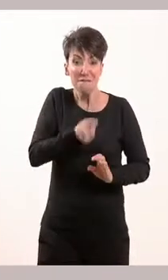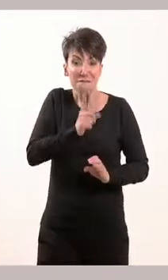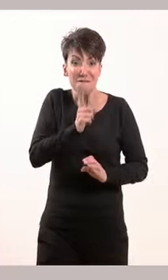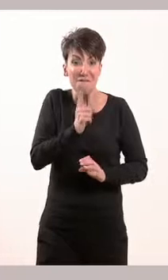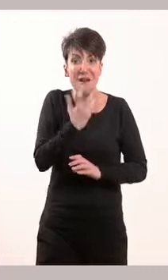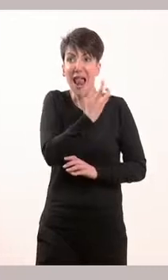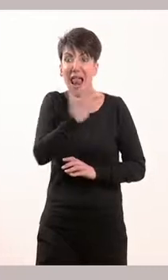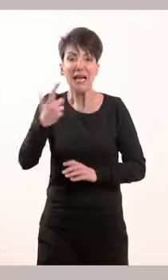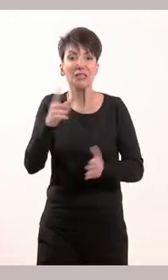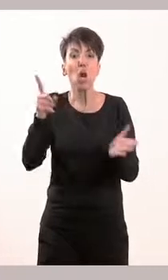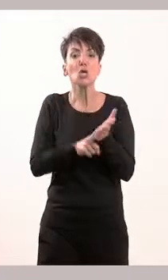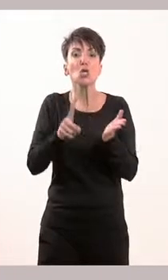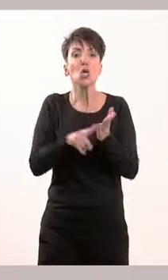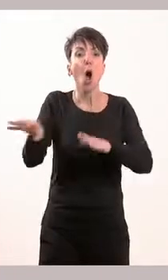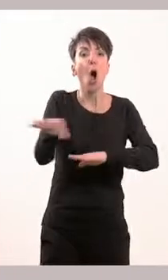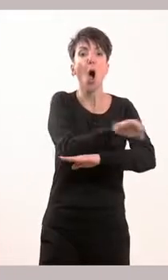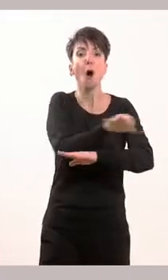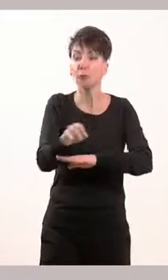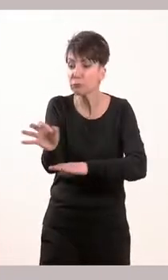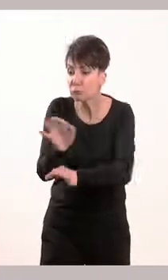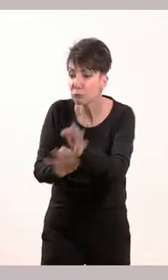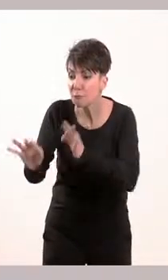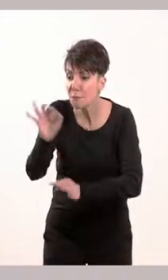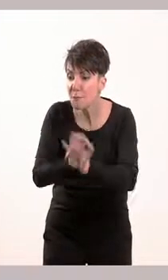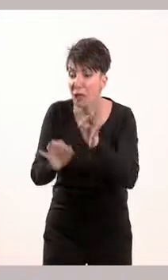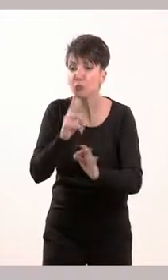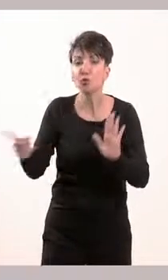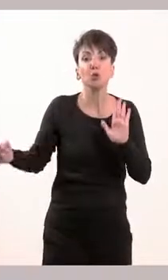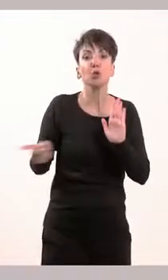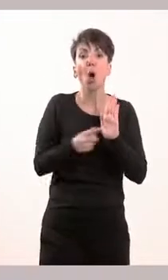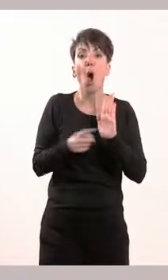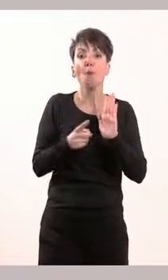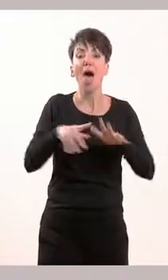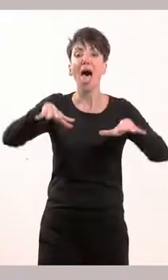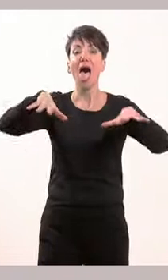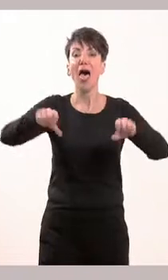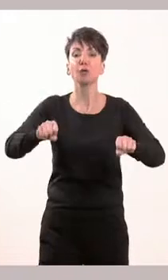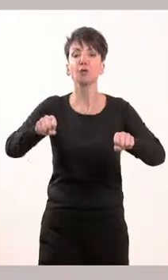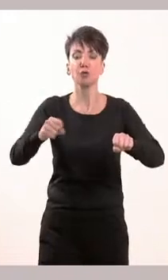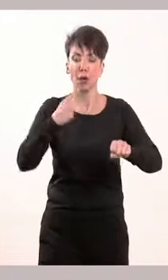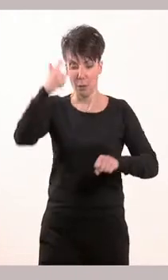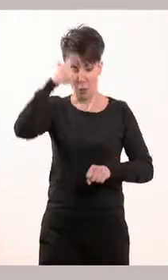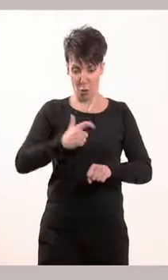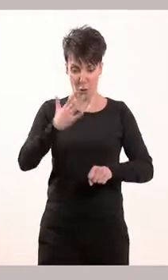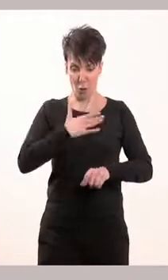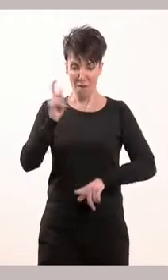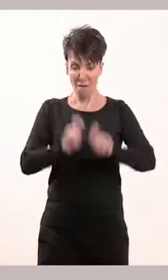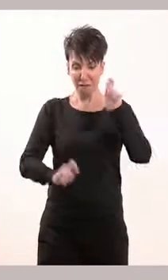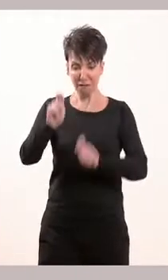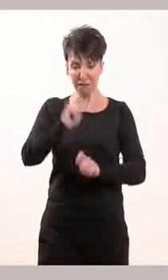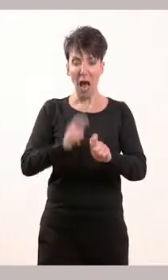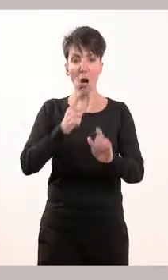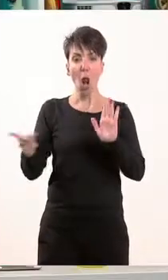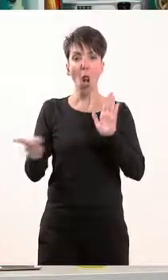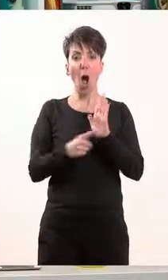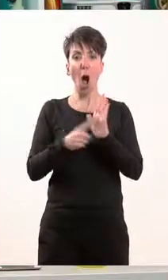νομοθετική εξουσία. Θα μου πεις Μέρη, νομοθετική εξουσία, νομοθετό είναι μία σύνθετη